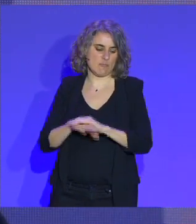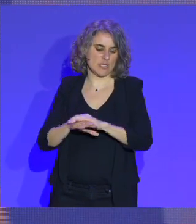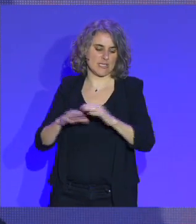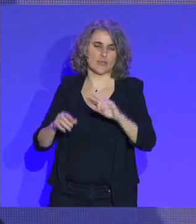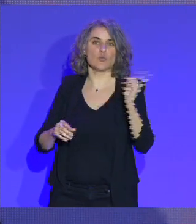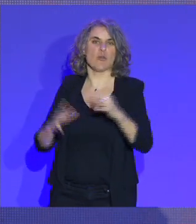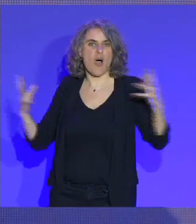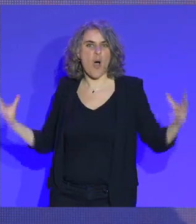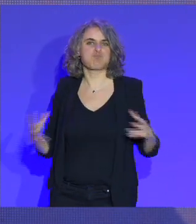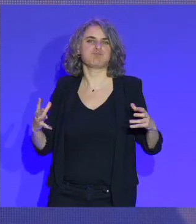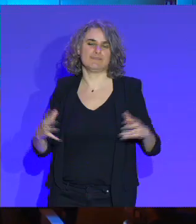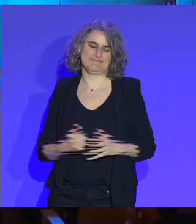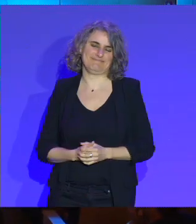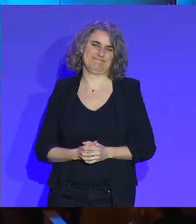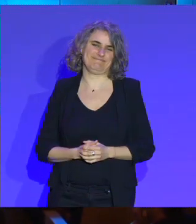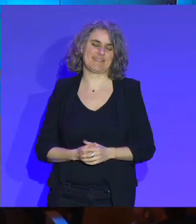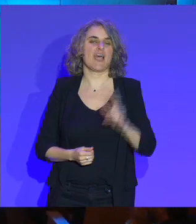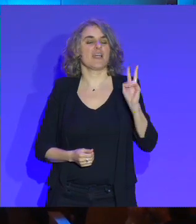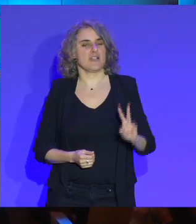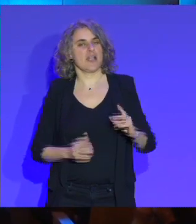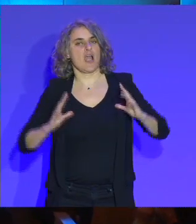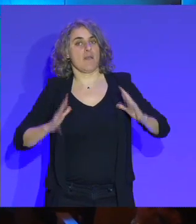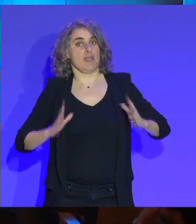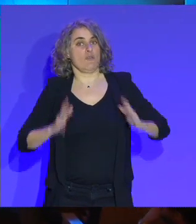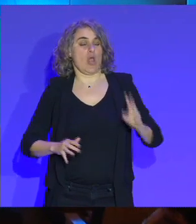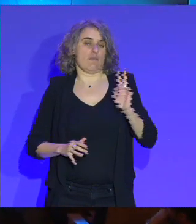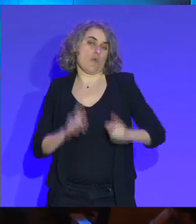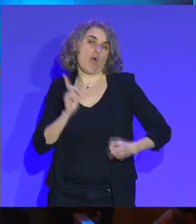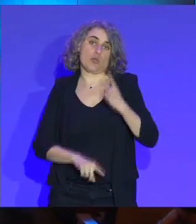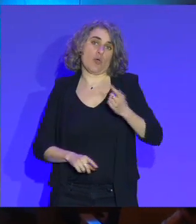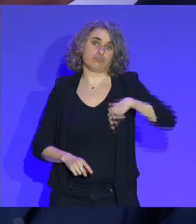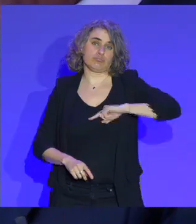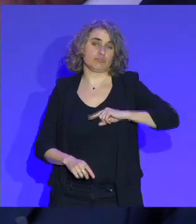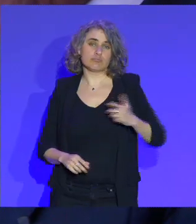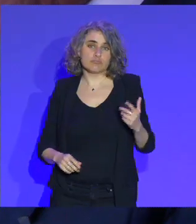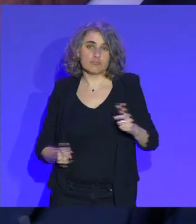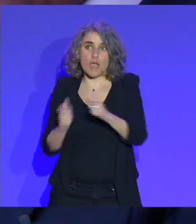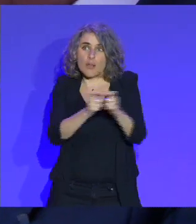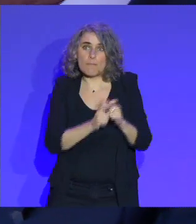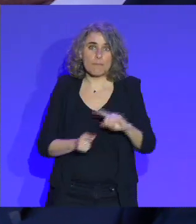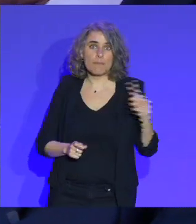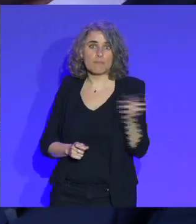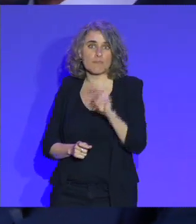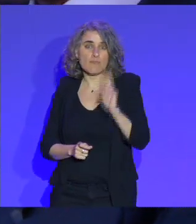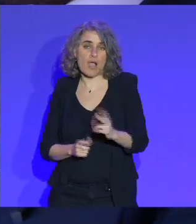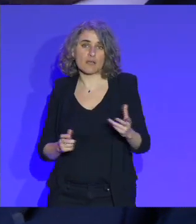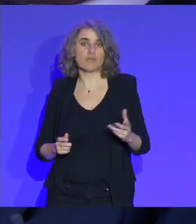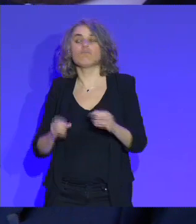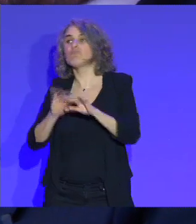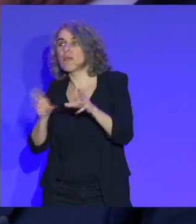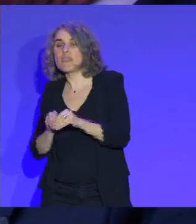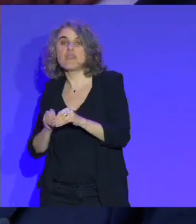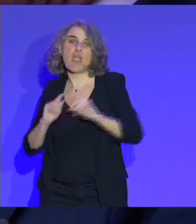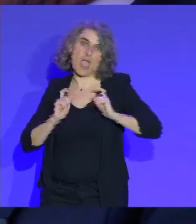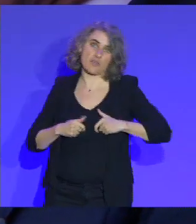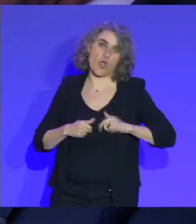Tous rassemblés. Et donc tout ça pour vous dire que le bénévolat, c'est quelque chose de très, très important pour nos clubs. Le club, c'est le troisième lieu d'éducation après la famille